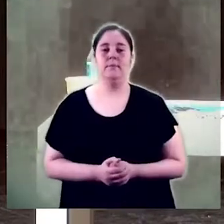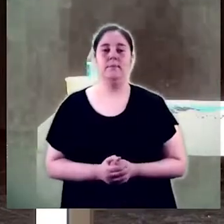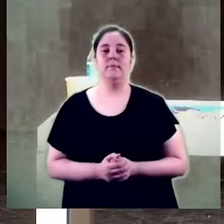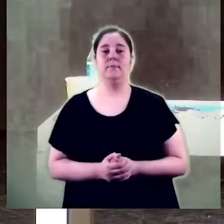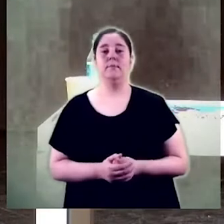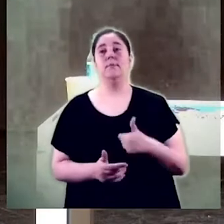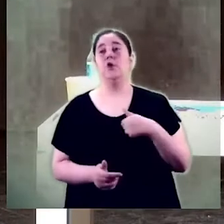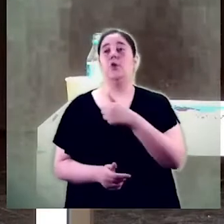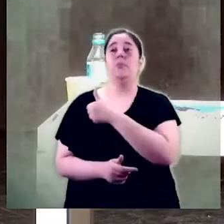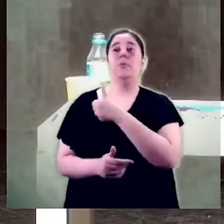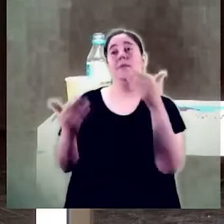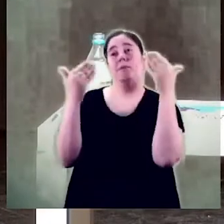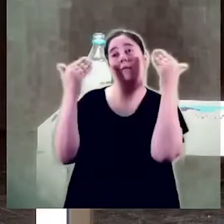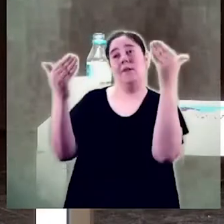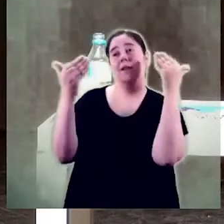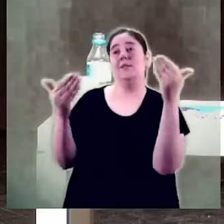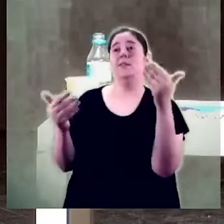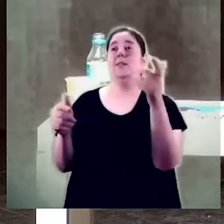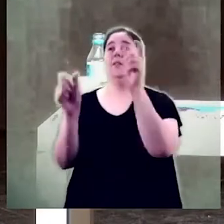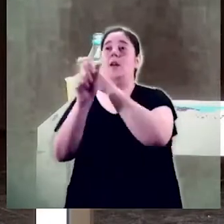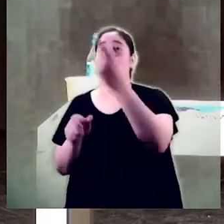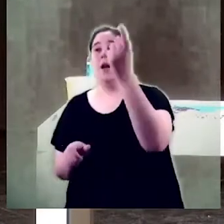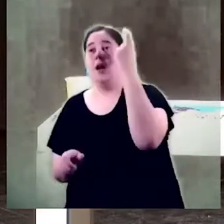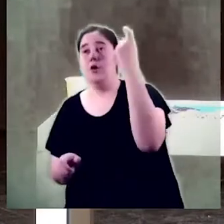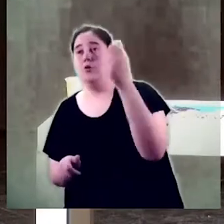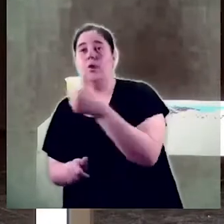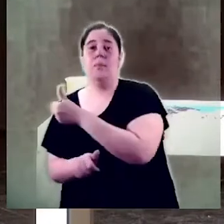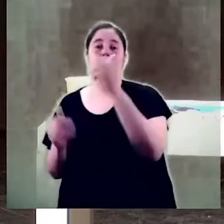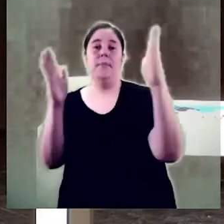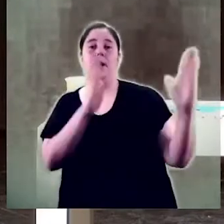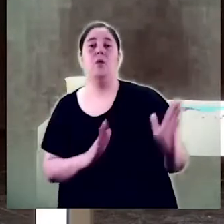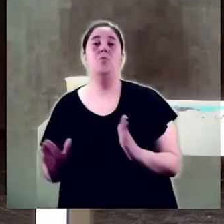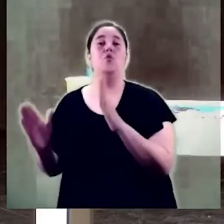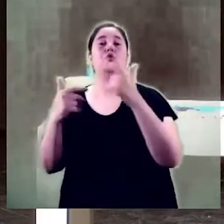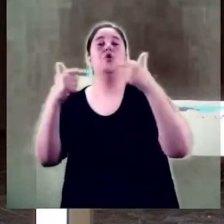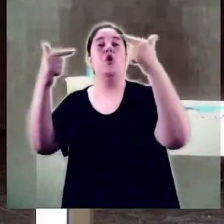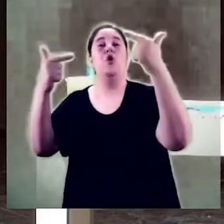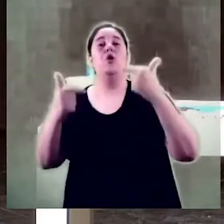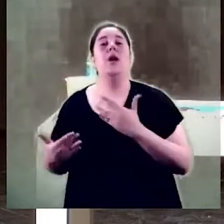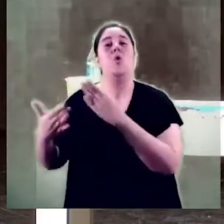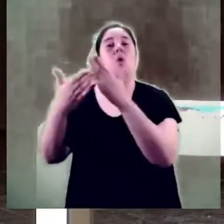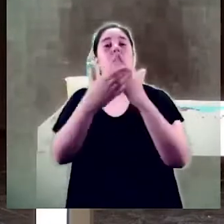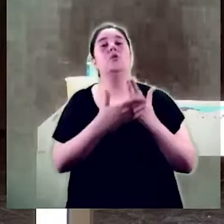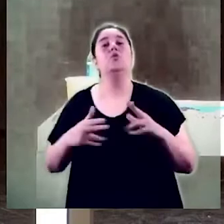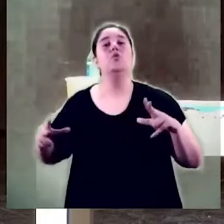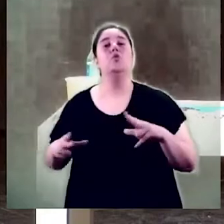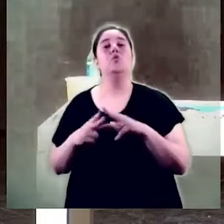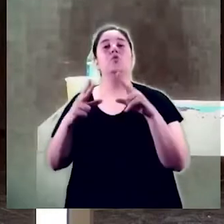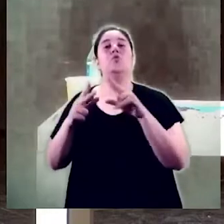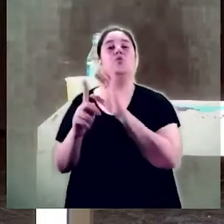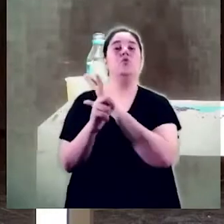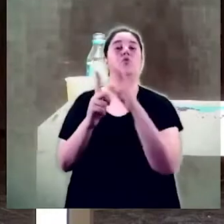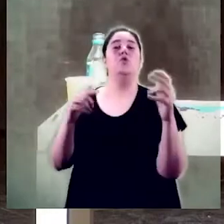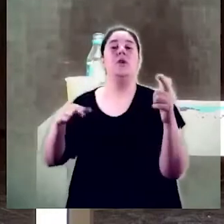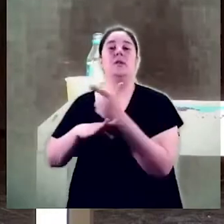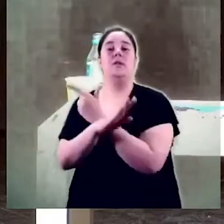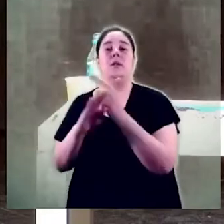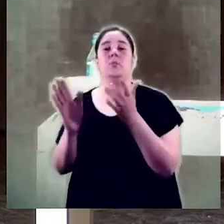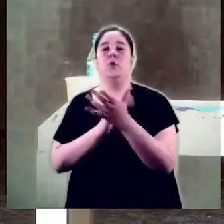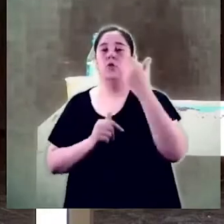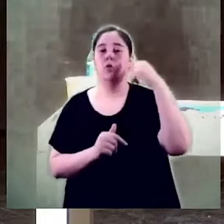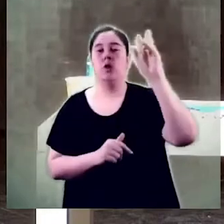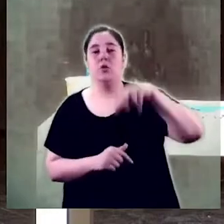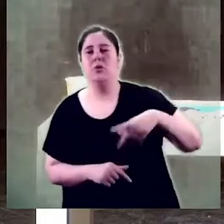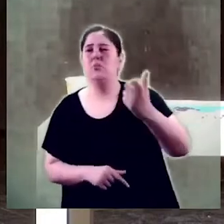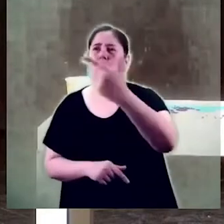'alumnat de la primera promoció del grau d'Estudis Socioculturals de Gènere per aquest reconeixement. Us el mereixeu per conjugar